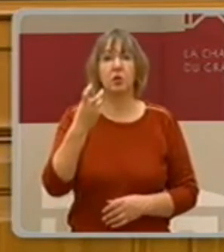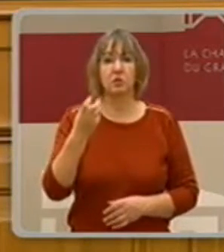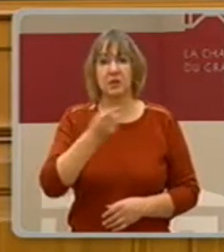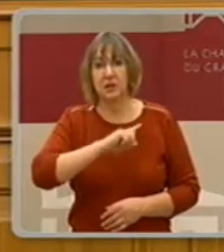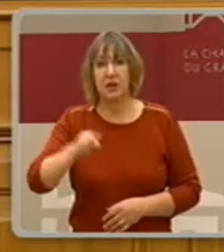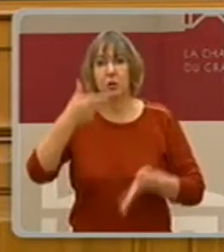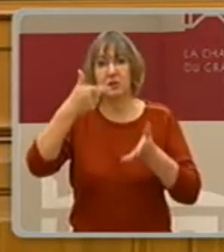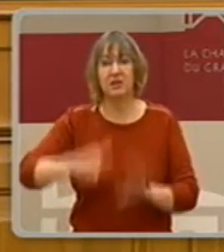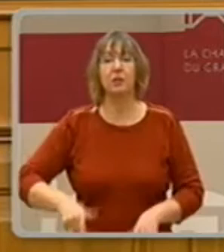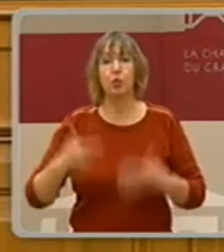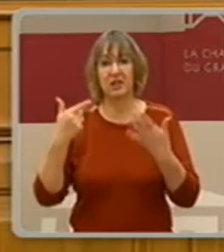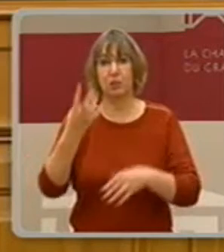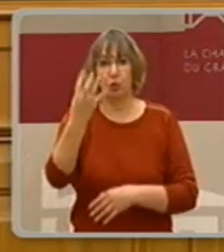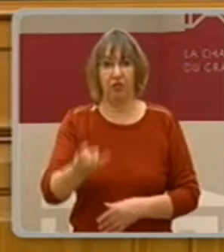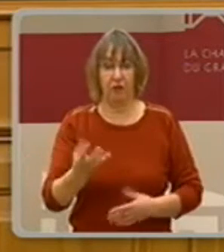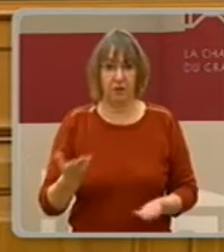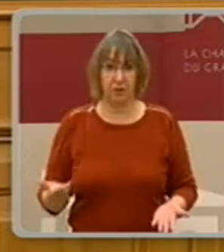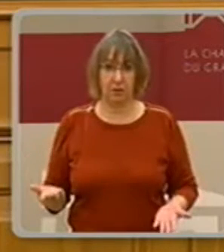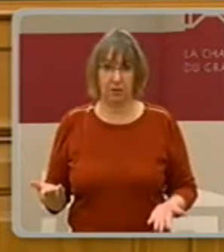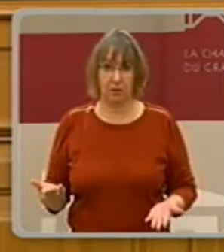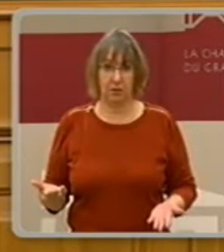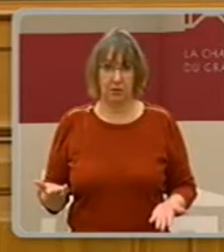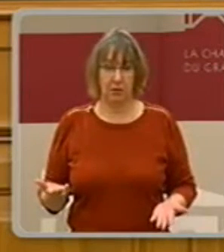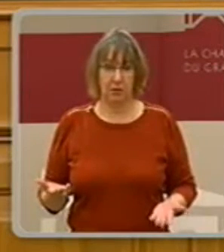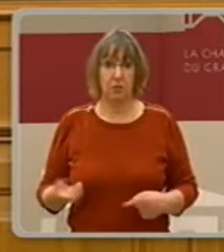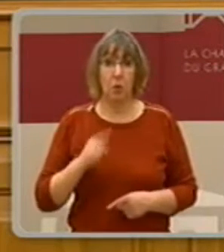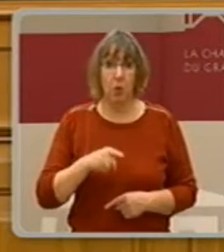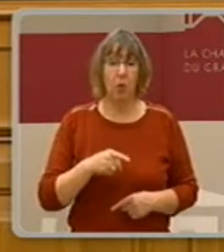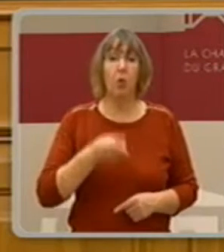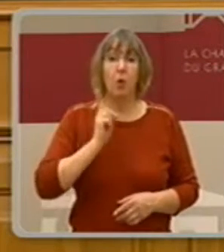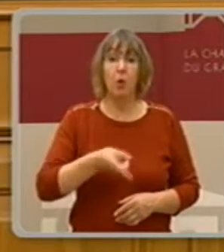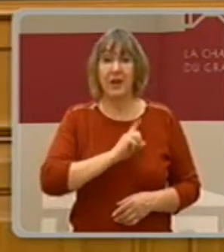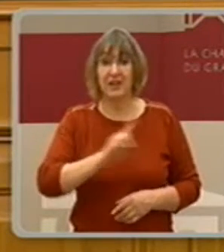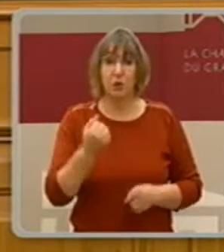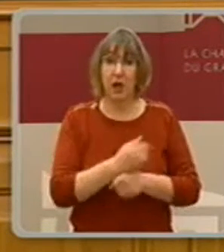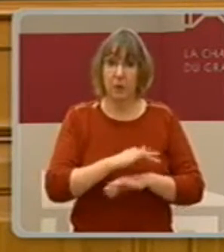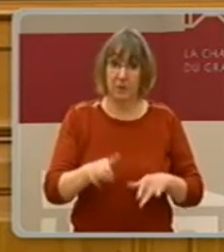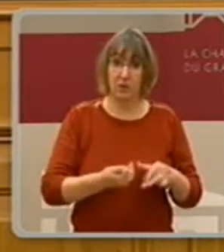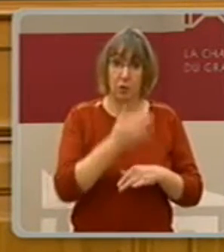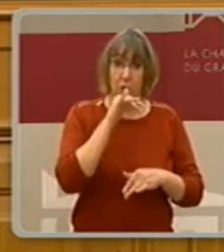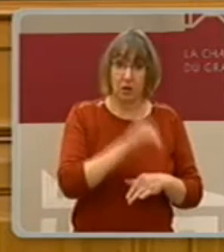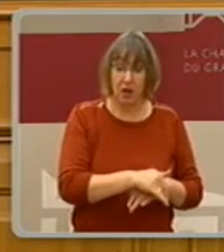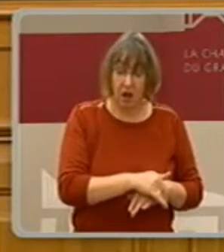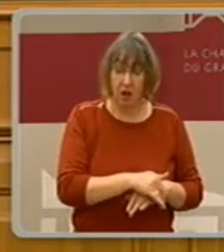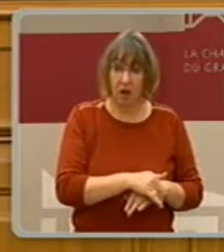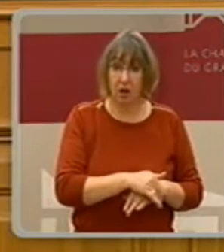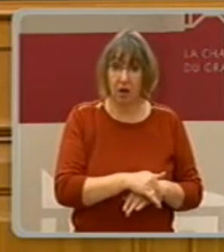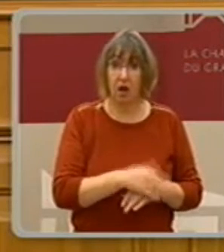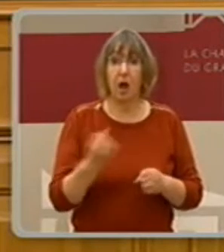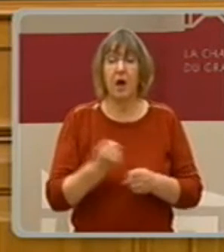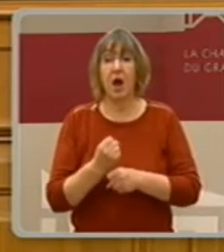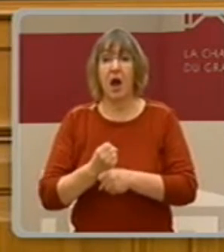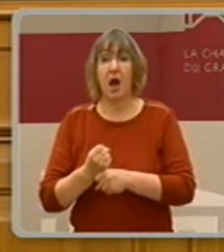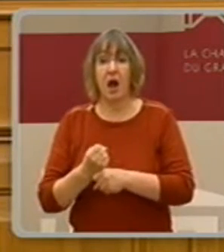geklommen. Also, es ist nicht dadurch, dass wir massiv Erbisplätze schaffen müssen, damit wir die Schuhmarsch